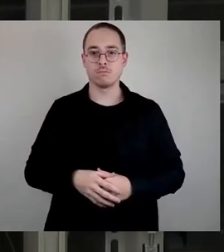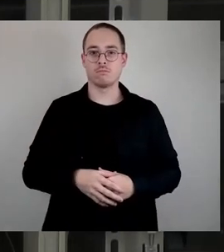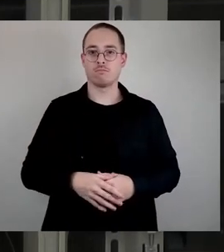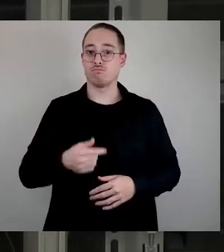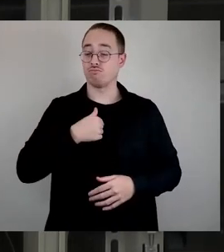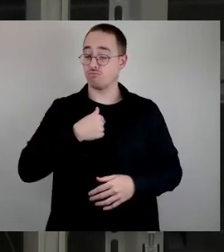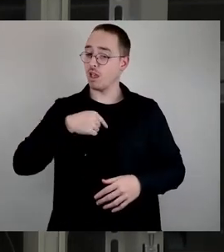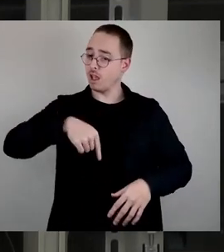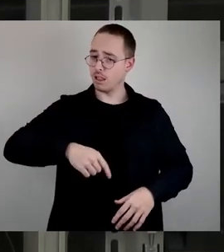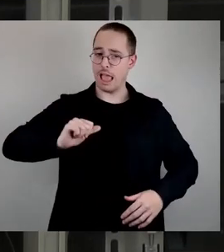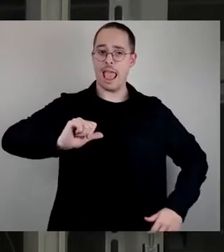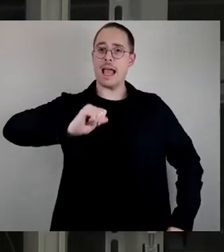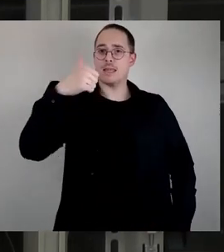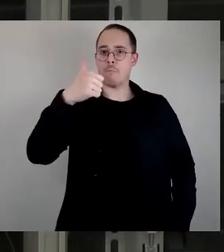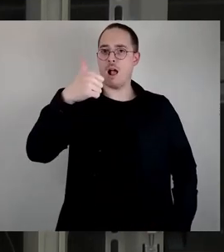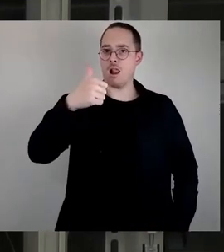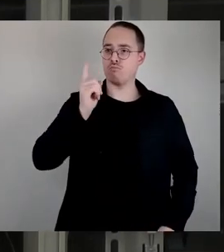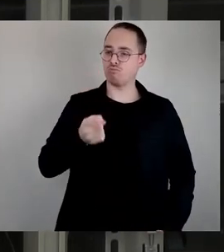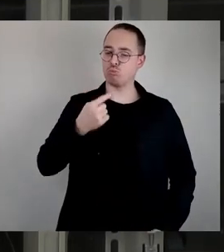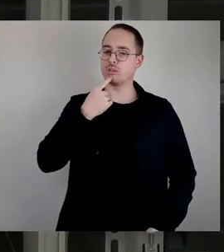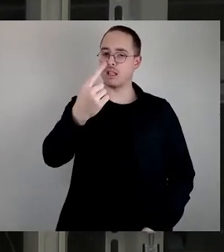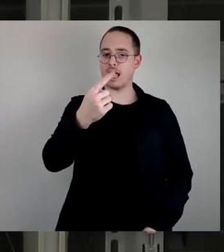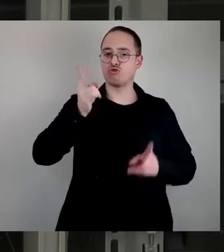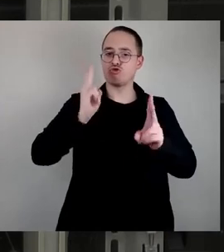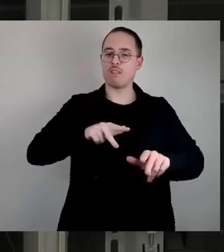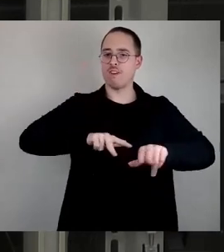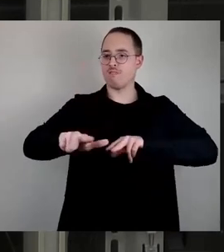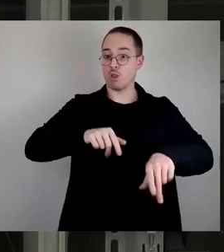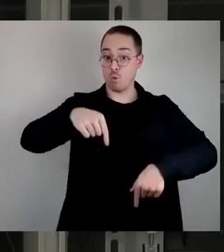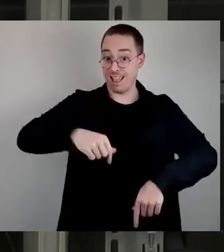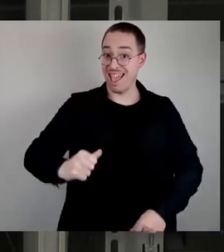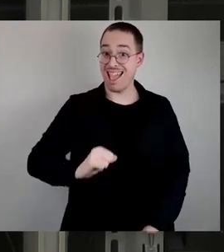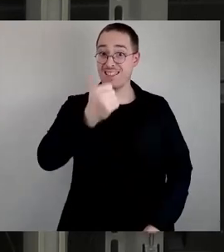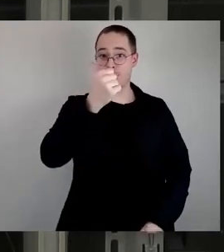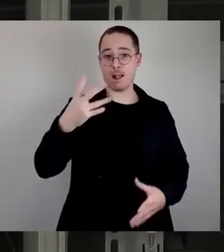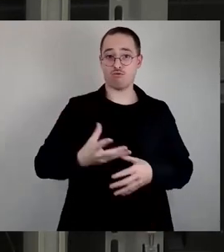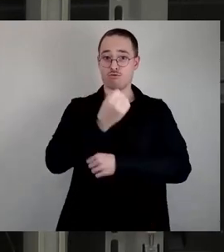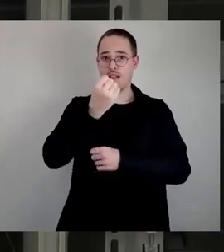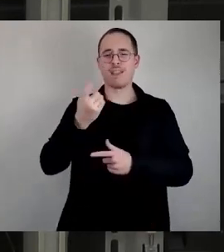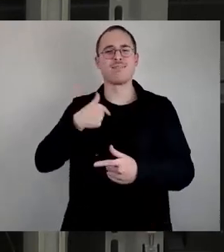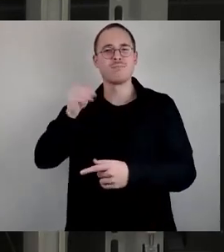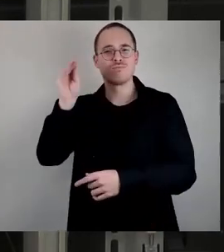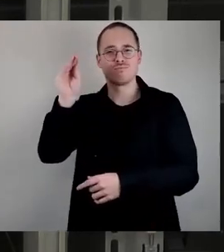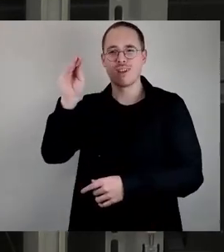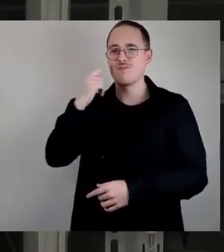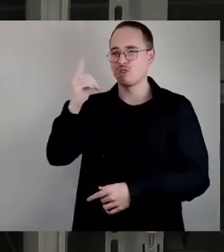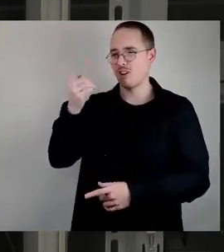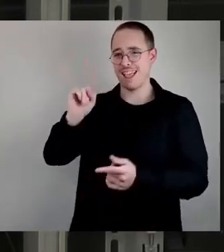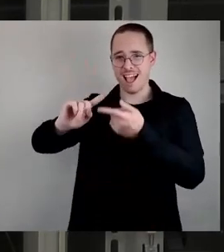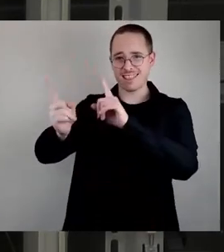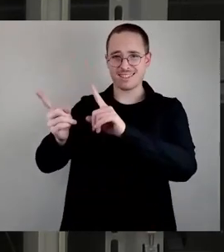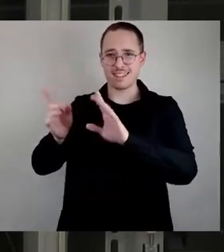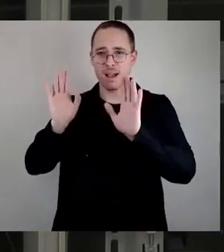der Stadtverwaltung aussprechen, weil wir das erste Mal, das wird Herr Donau so auskommen, noch anders, Es ist so,